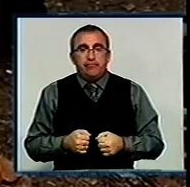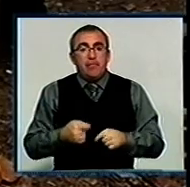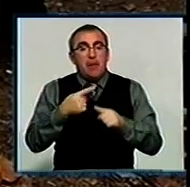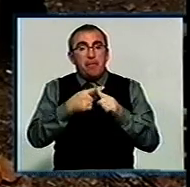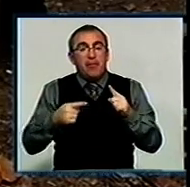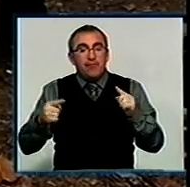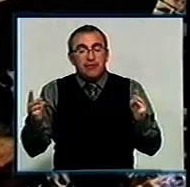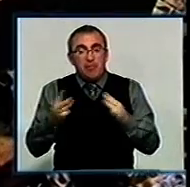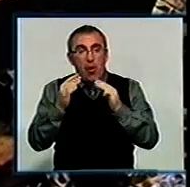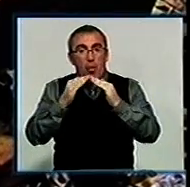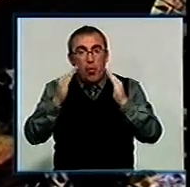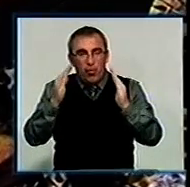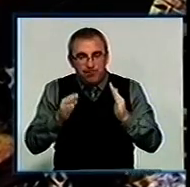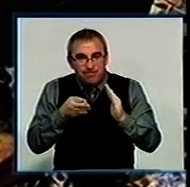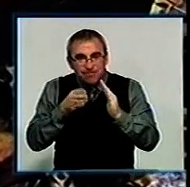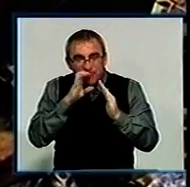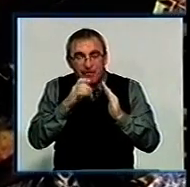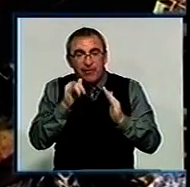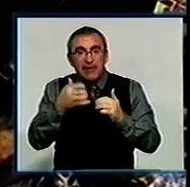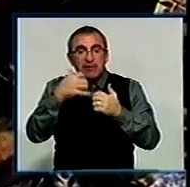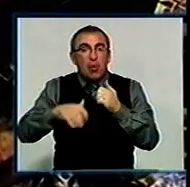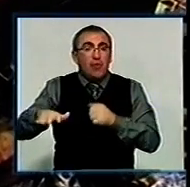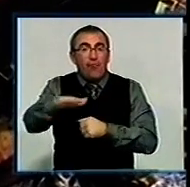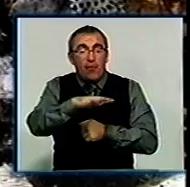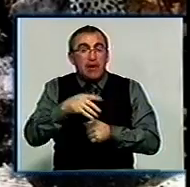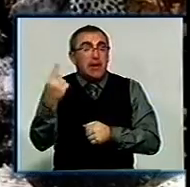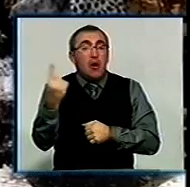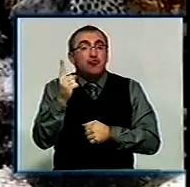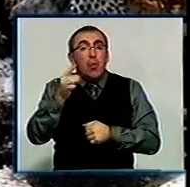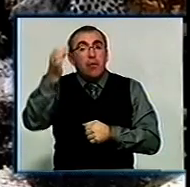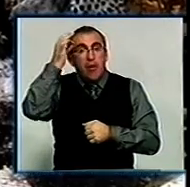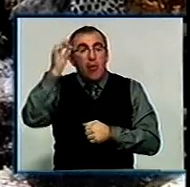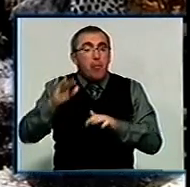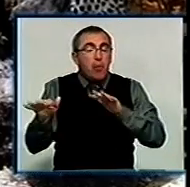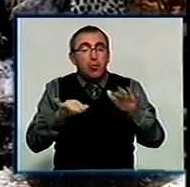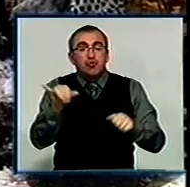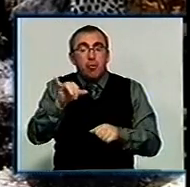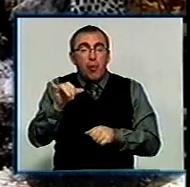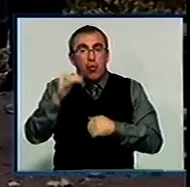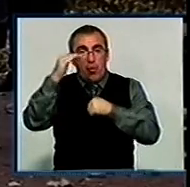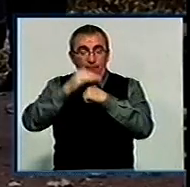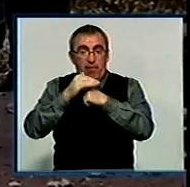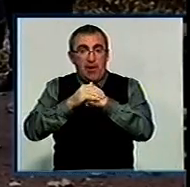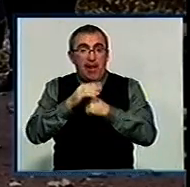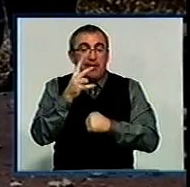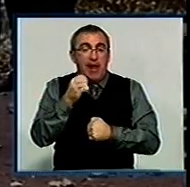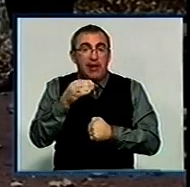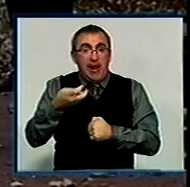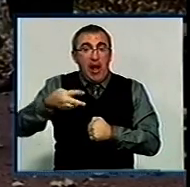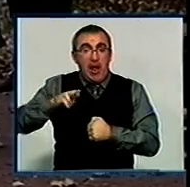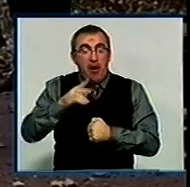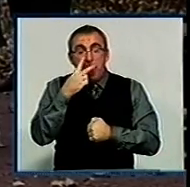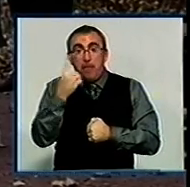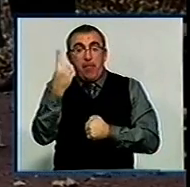Напівспалена будка у купі обгорілого листя посеред двору. Сьогодні це єдине, що нагадує про події суботнього вечора. Пані Наталя – одна з перших